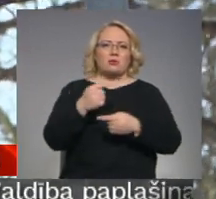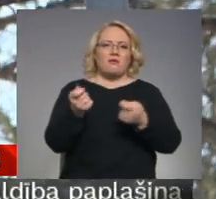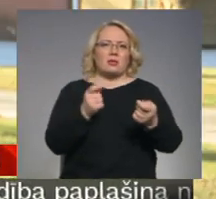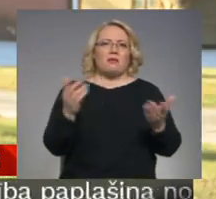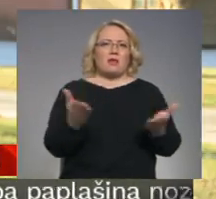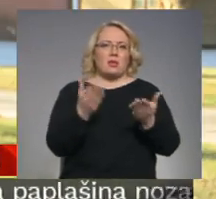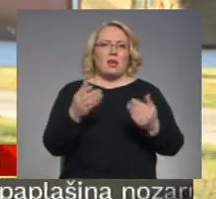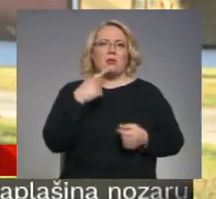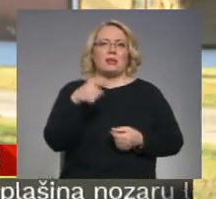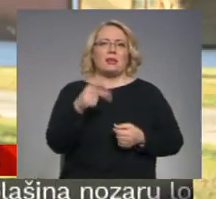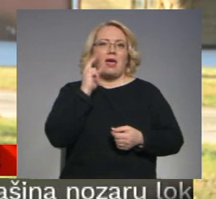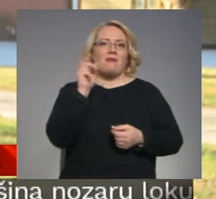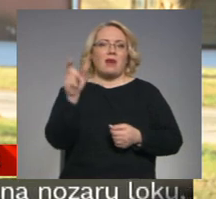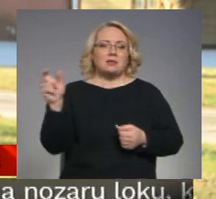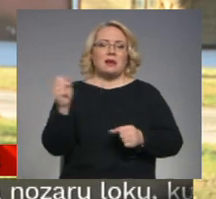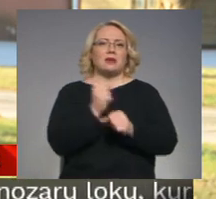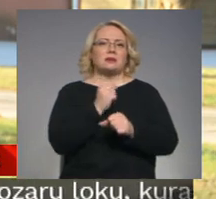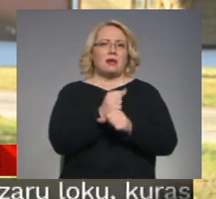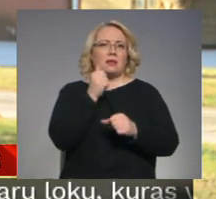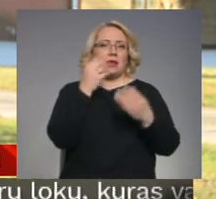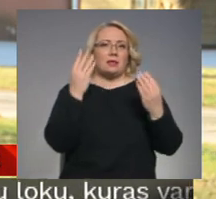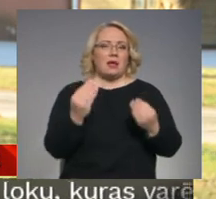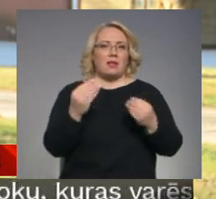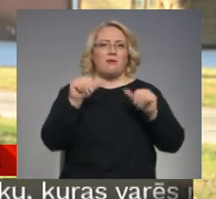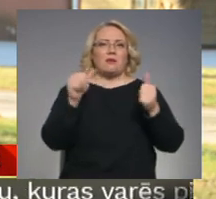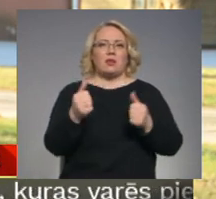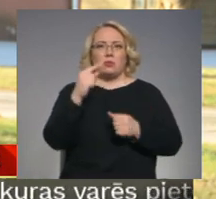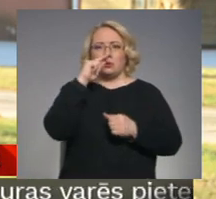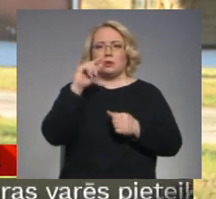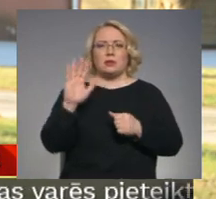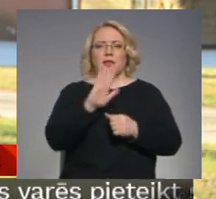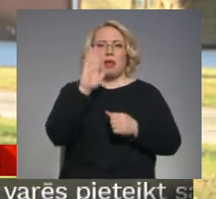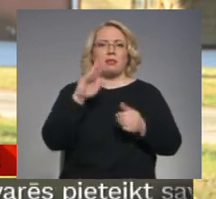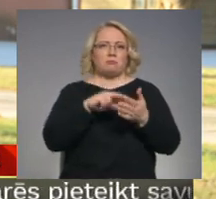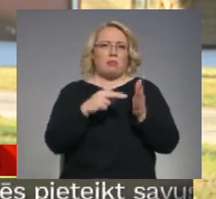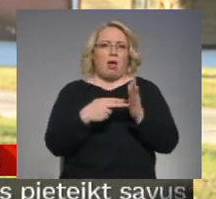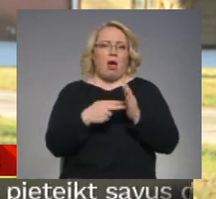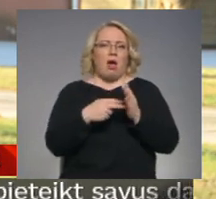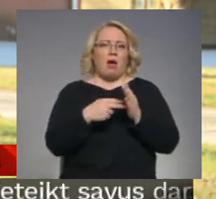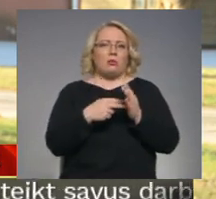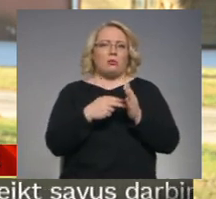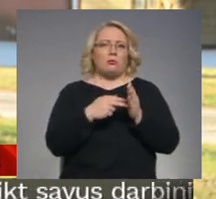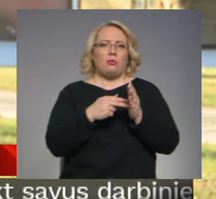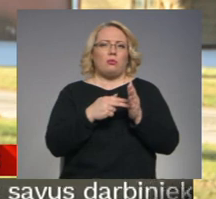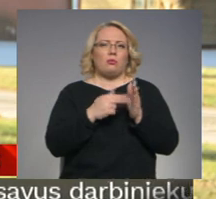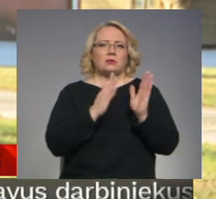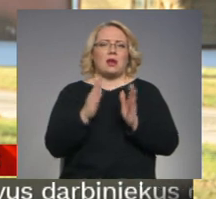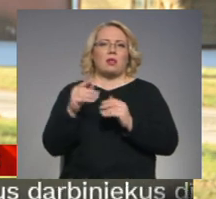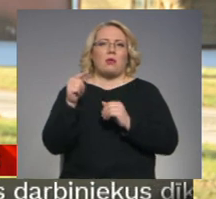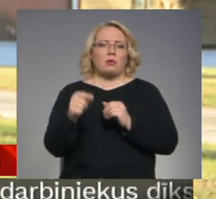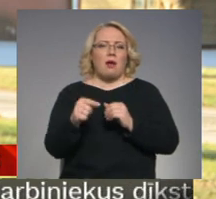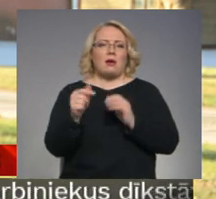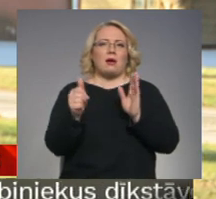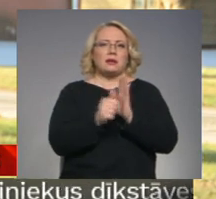Tie vecāki, kur ir sadarbojušies rikdienā, viņi jau ēdoši stundu platos dienas plānus arī sestdienās sveidienās,